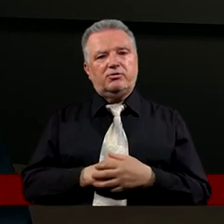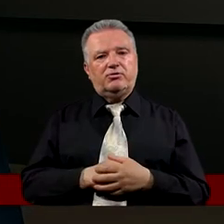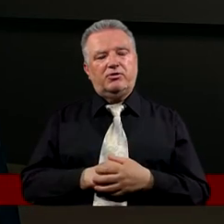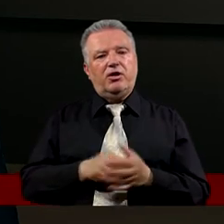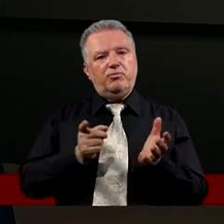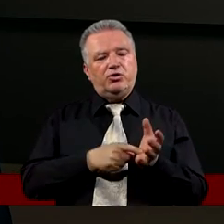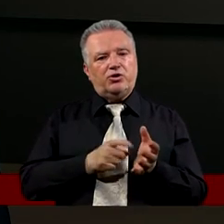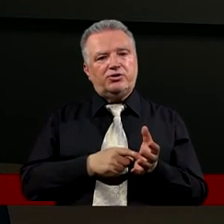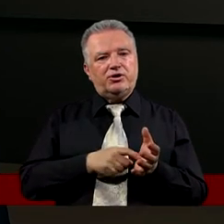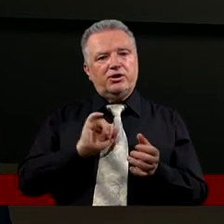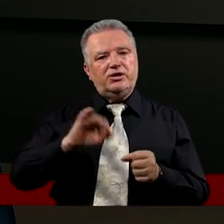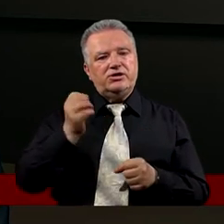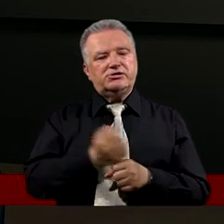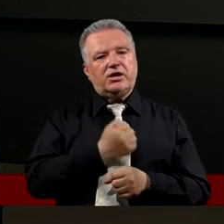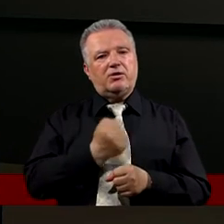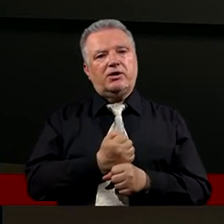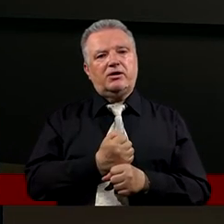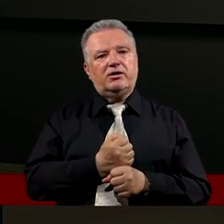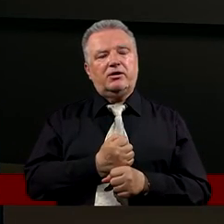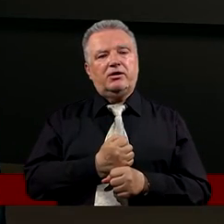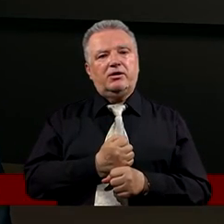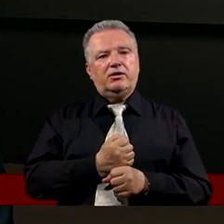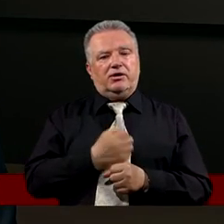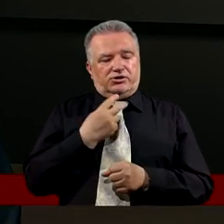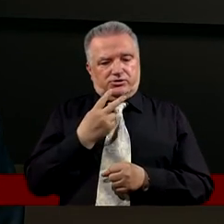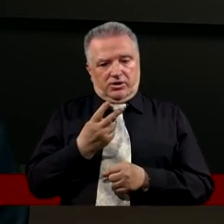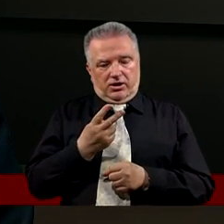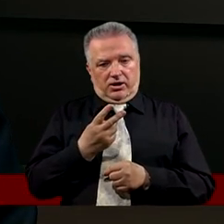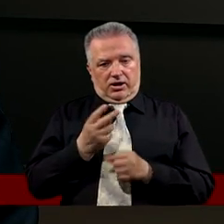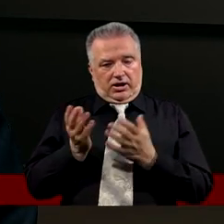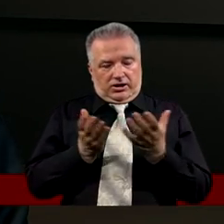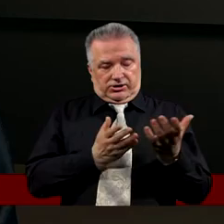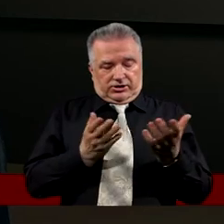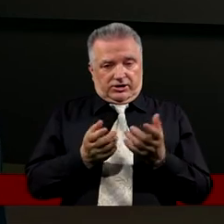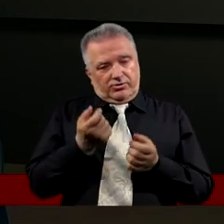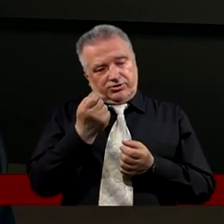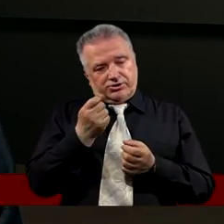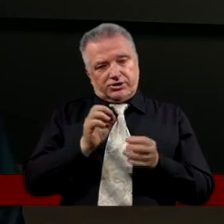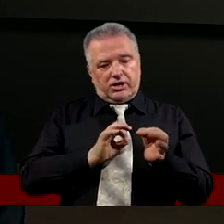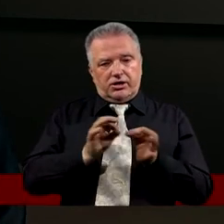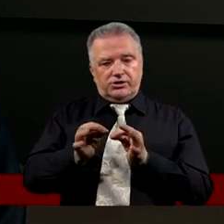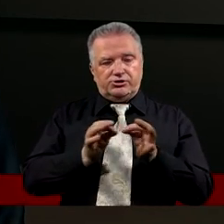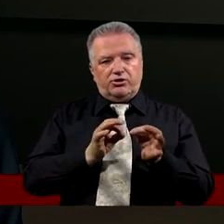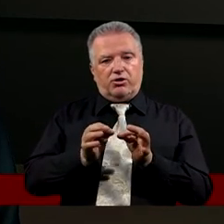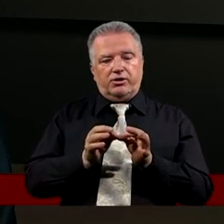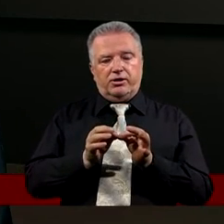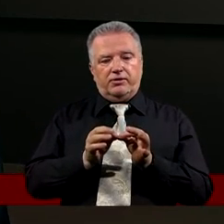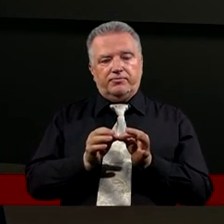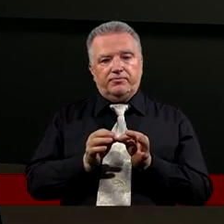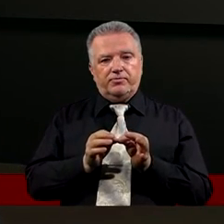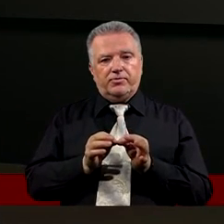Piotr i Skała Bo właściwie spójrzmy, że Czytaliśmy kilka historii Czy rozmawialiśmy o